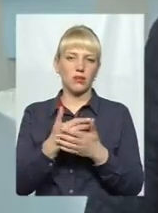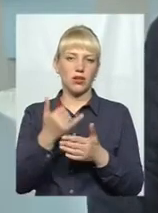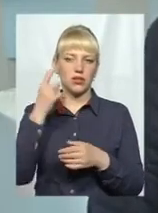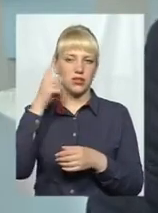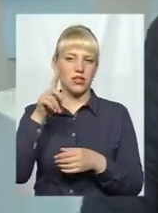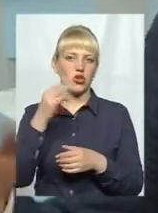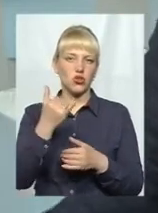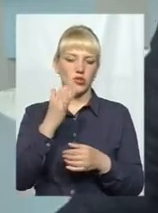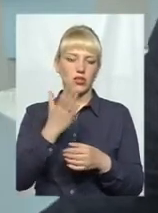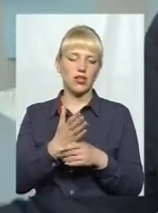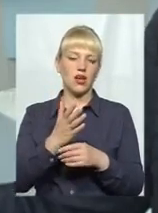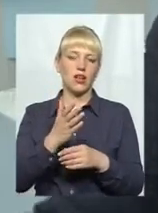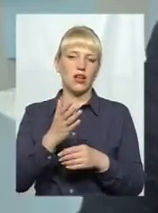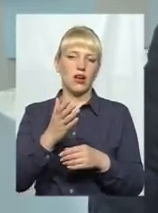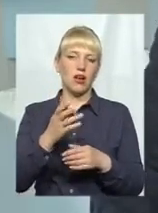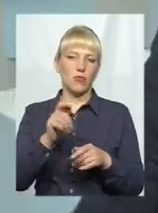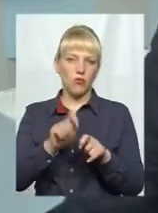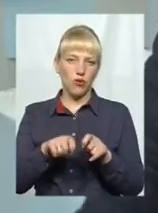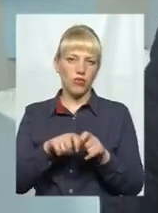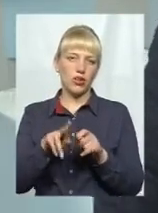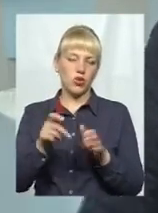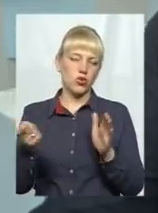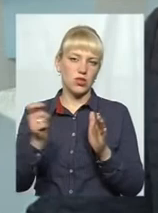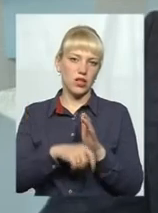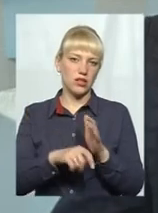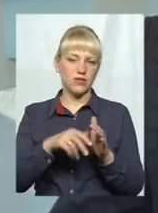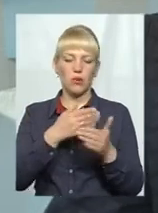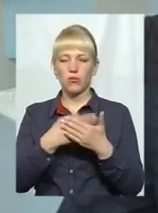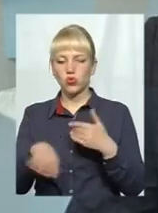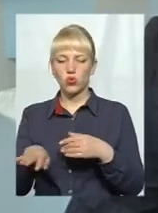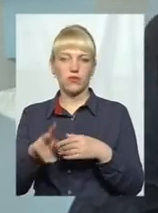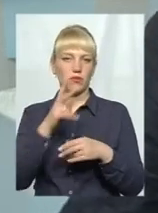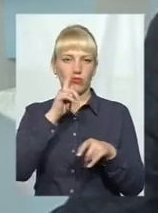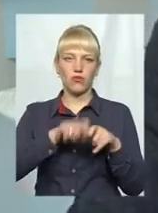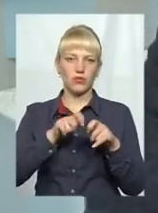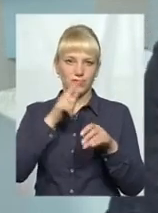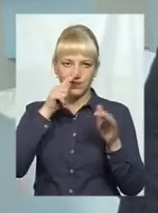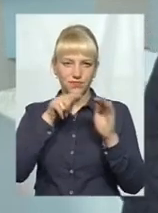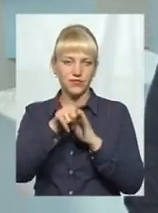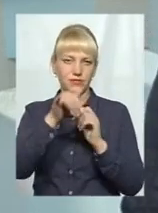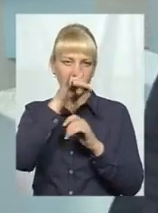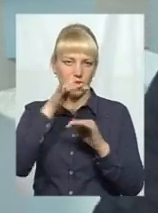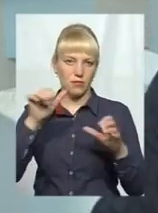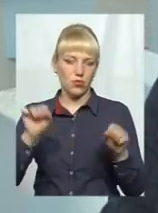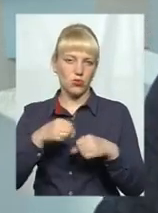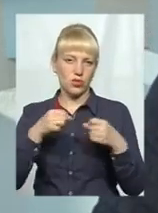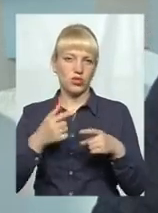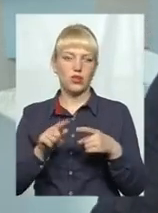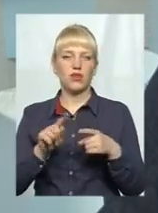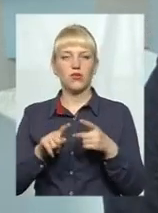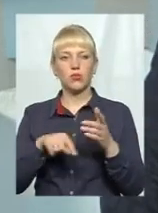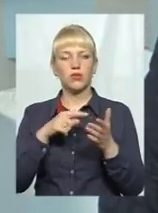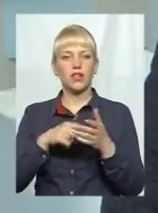це ж не секрет. Він закрився в кіоск, та й пішов. Коли прийшла перевірка, відкрив кіоск, працює далі. Тобто тут ще питання іншого